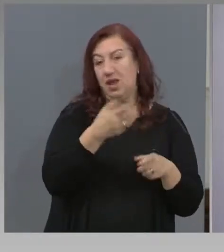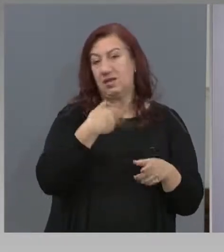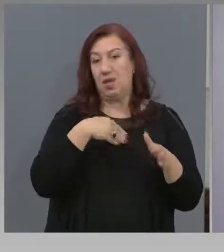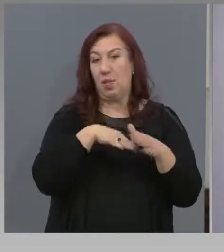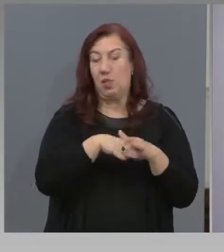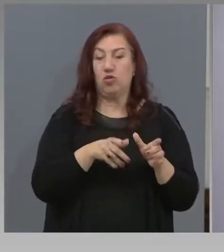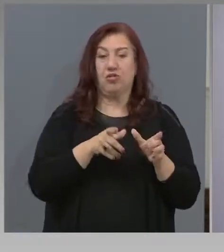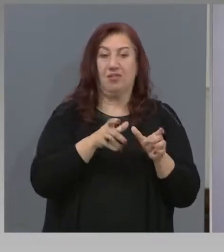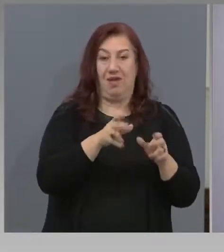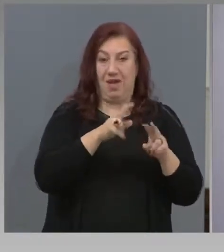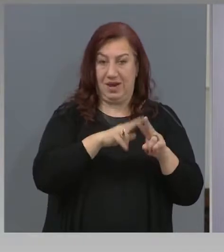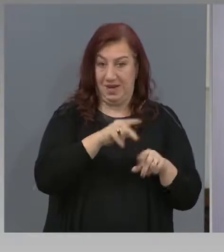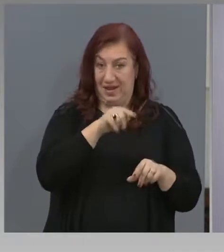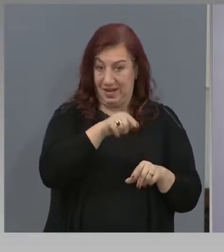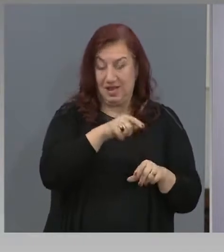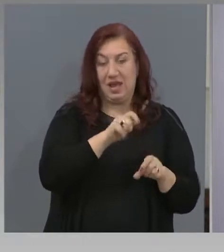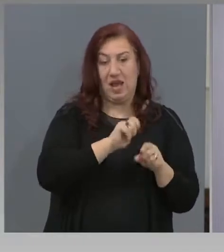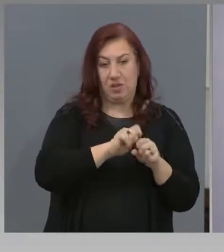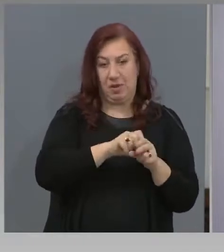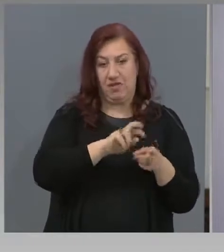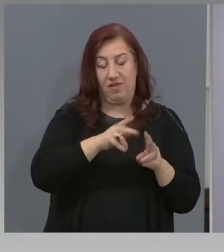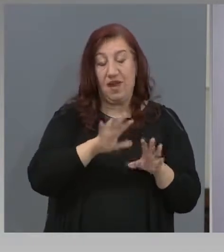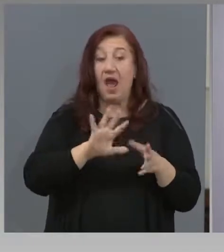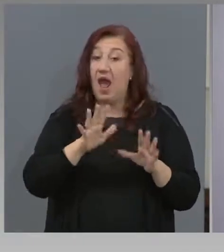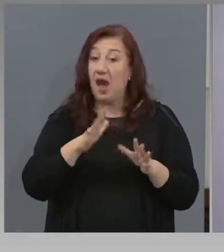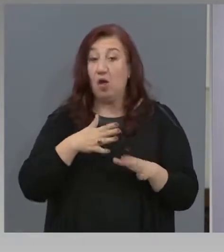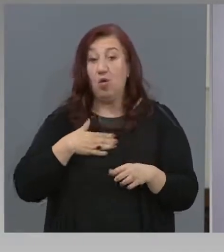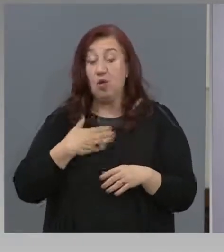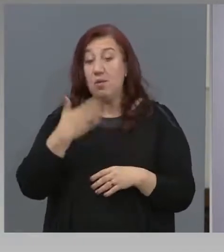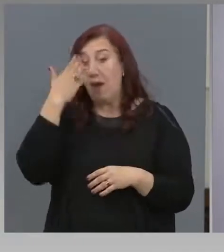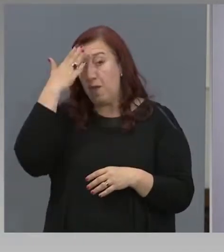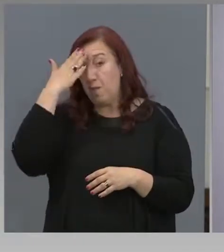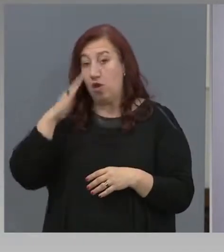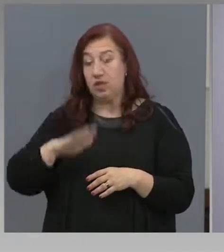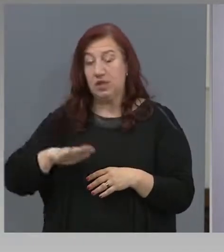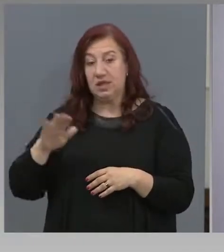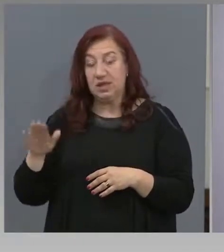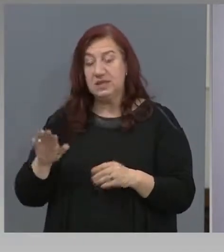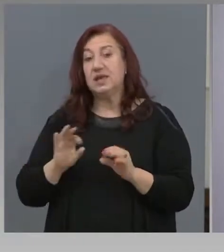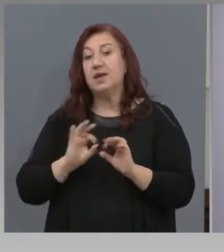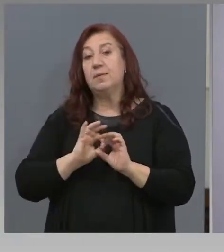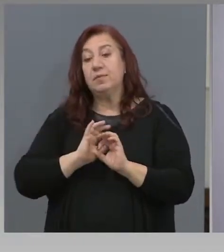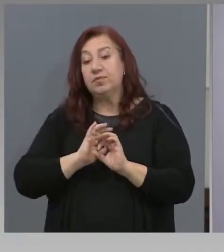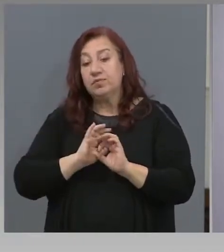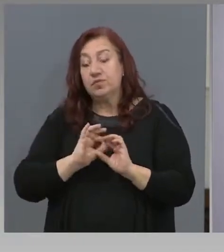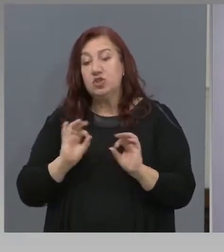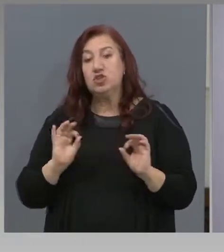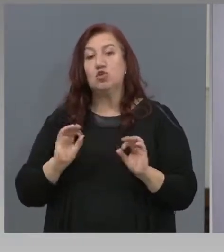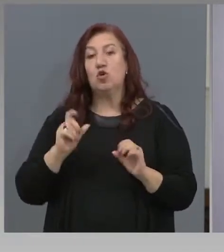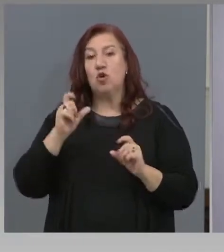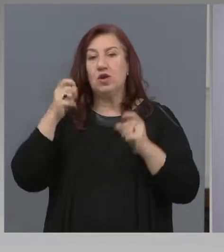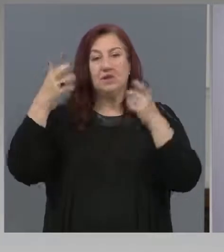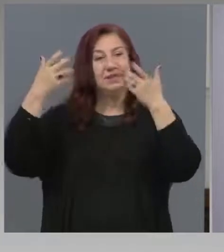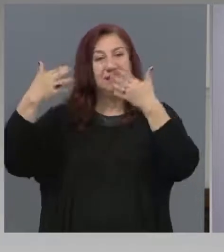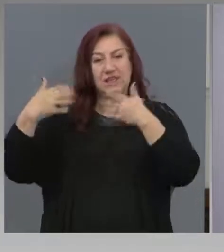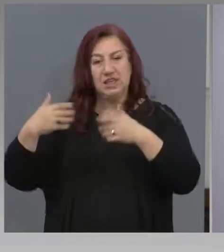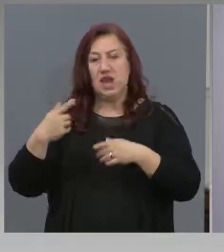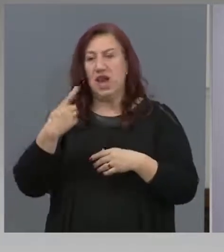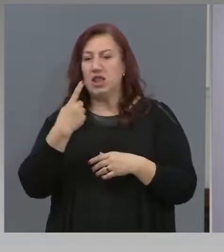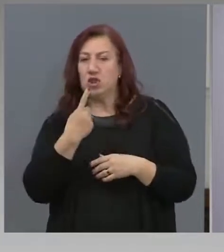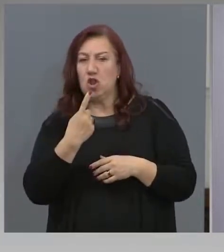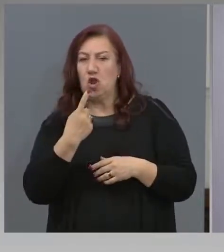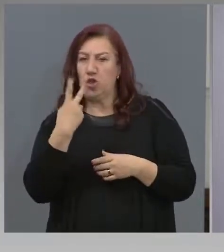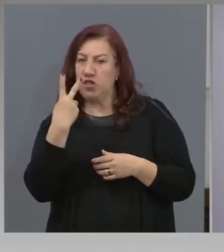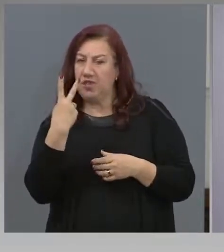предложим този вариант. Ако имаме болни деца, чисто статистически вероятностно едно, два или три деца,